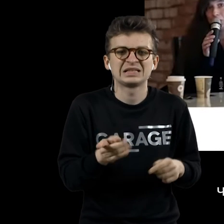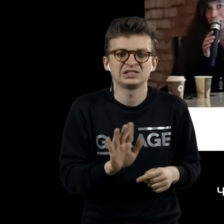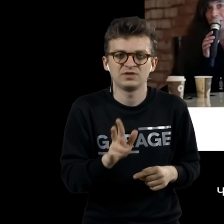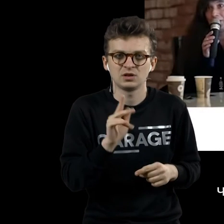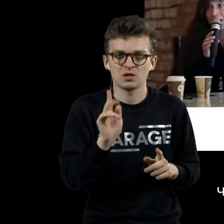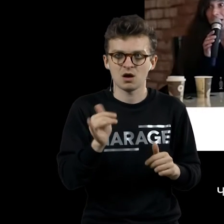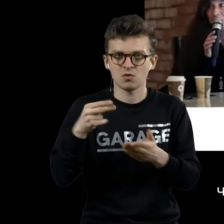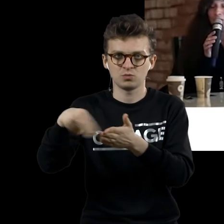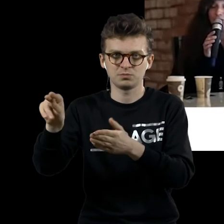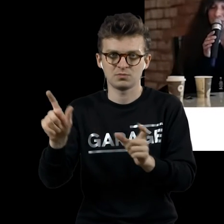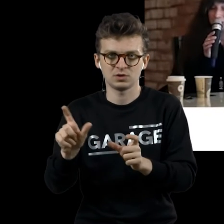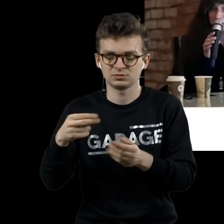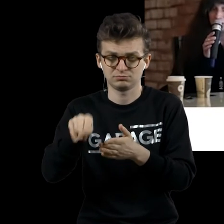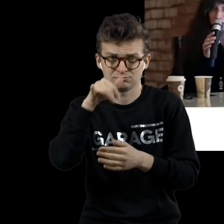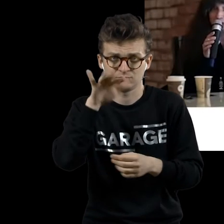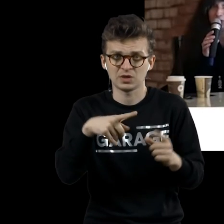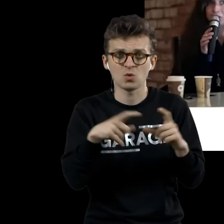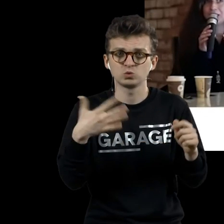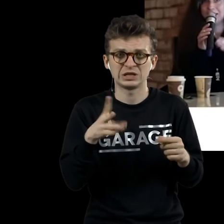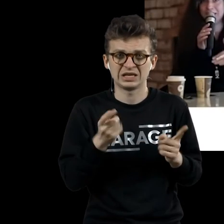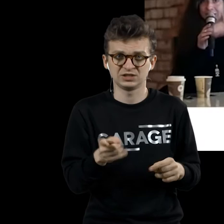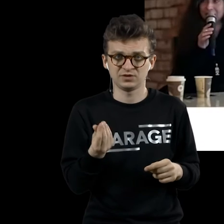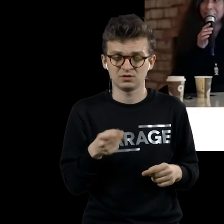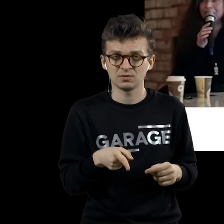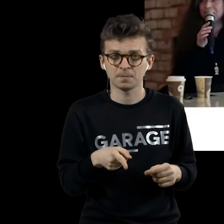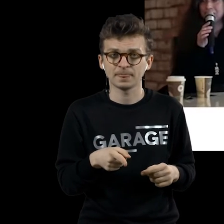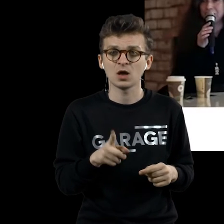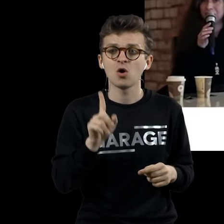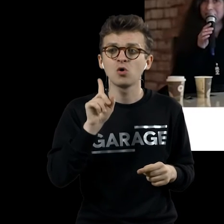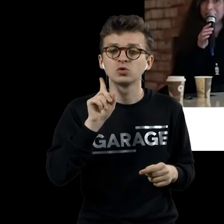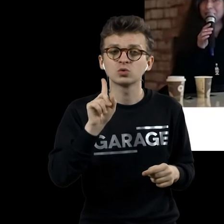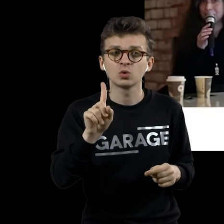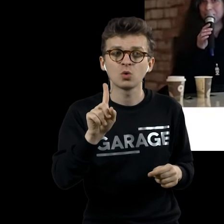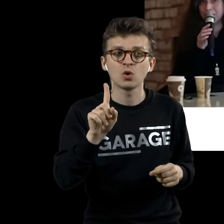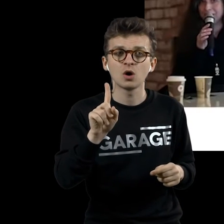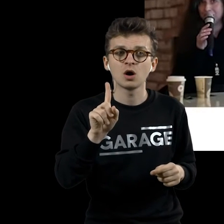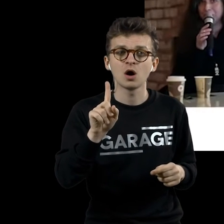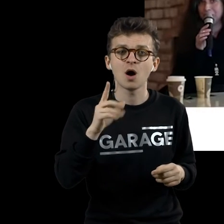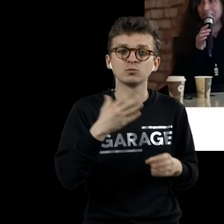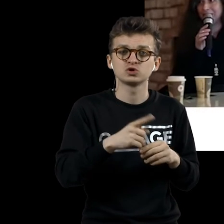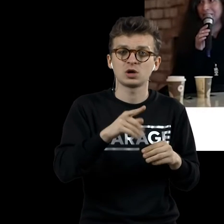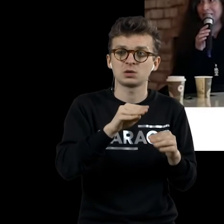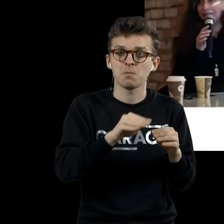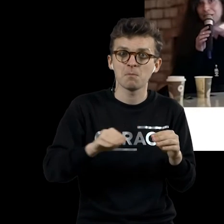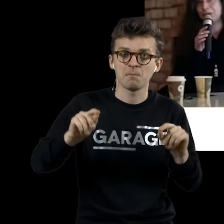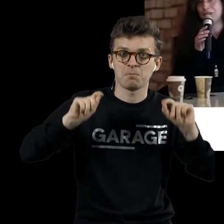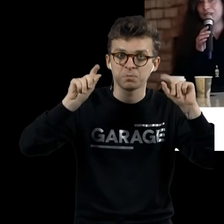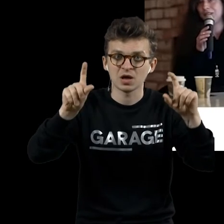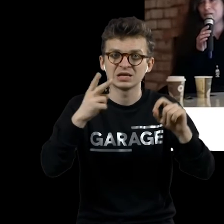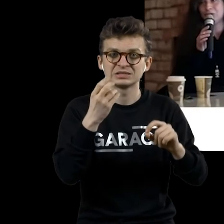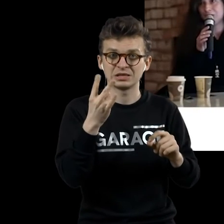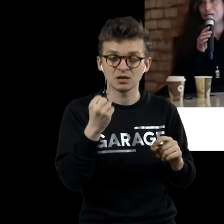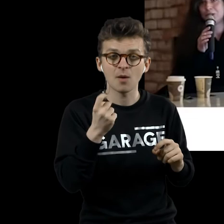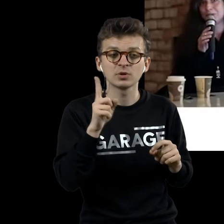купюры, но в геометрической прогрессии повышаются в цене в качестве